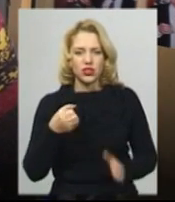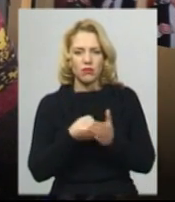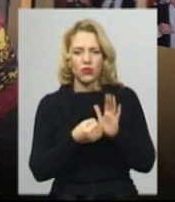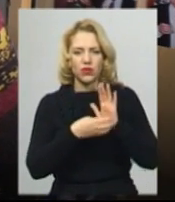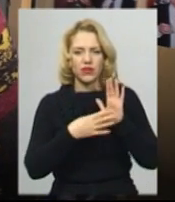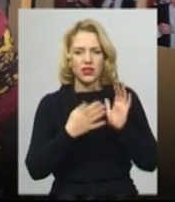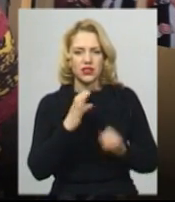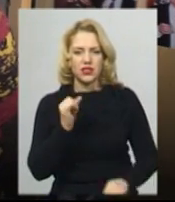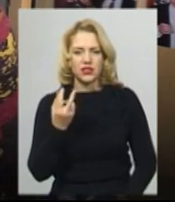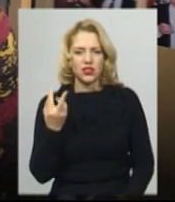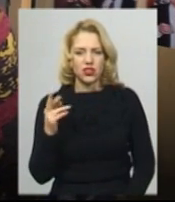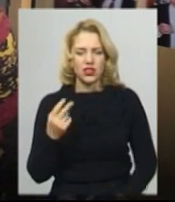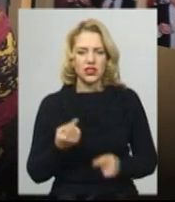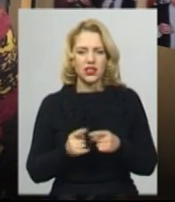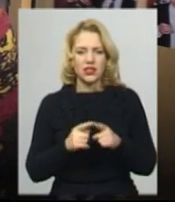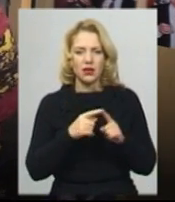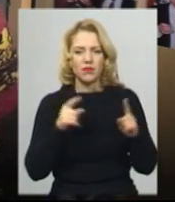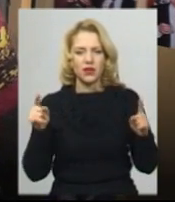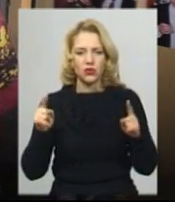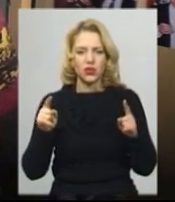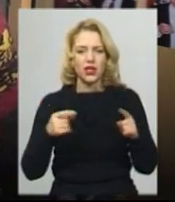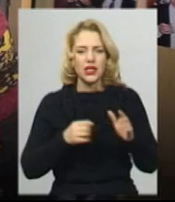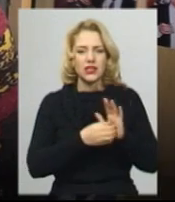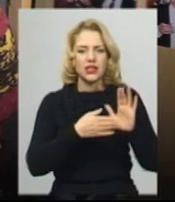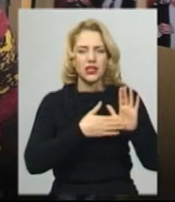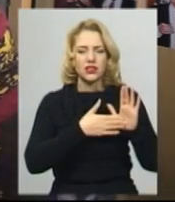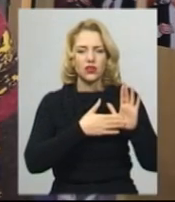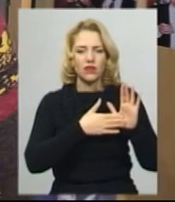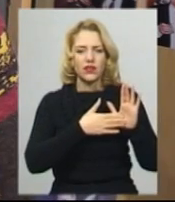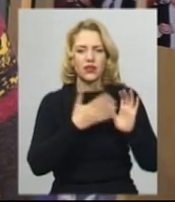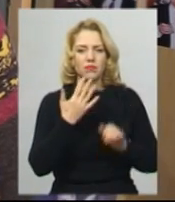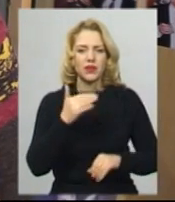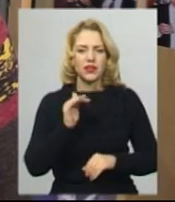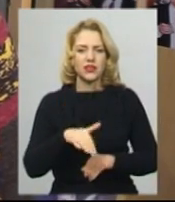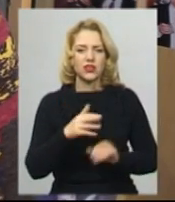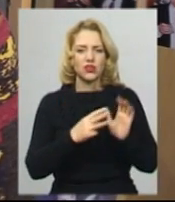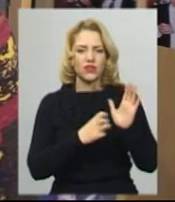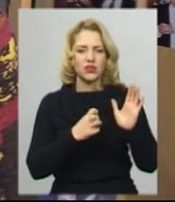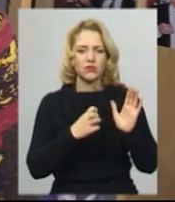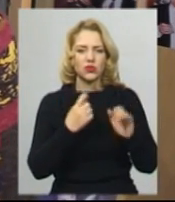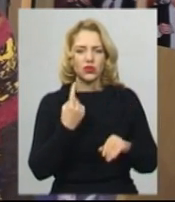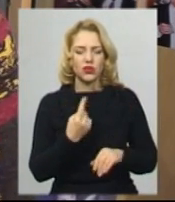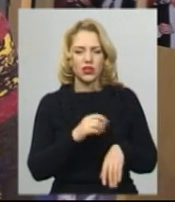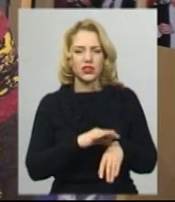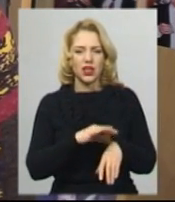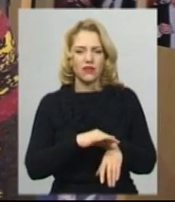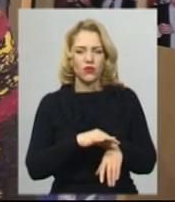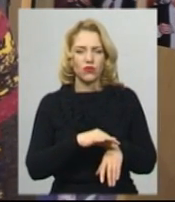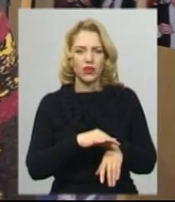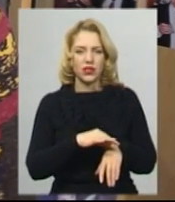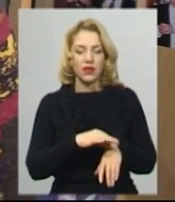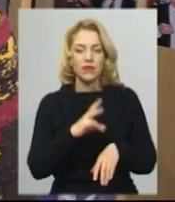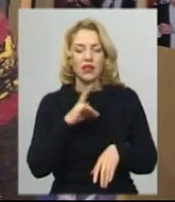січня. От за цей період зареєстровано 5801 захворювання